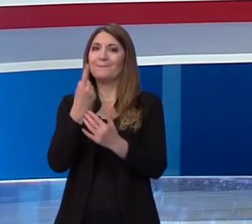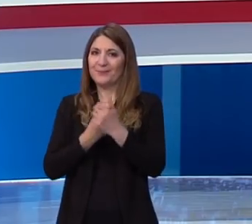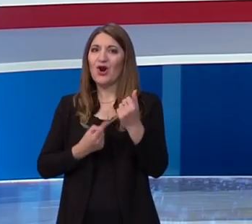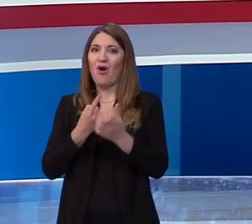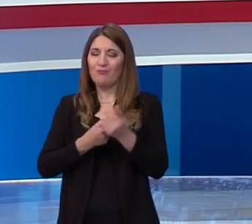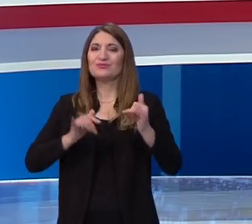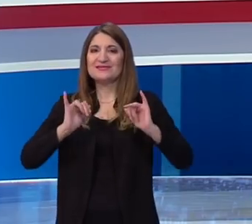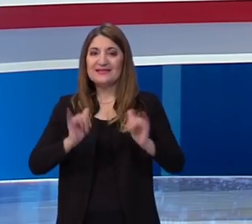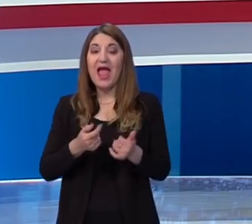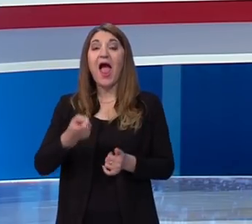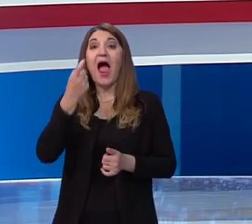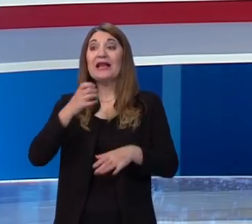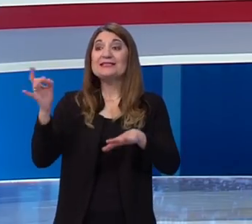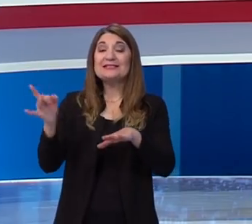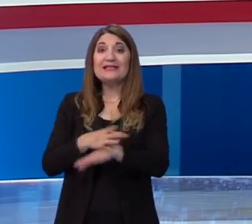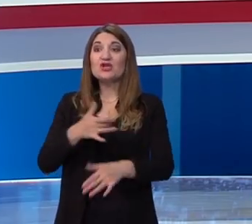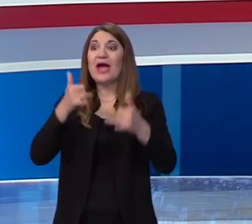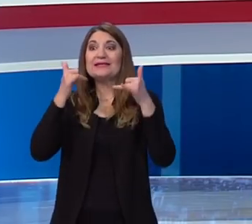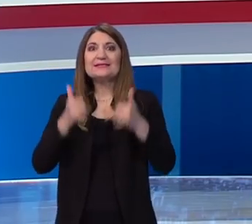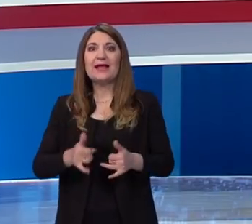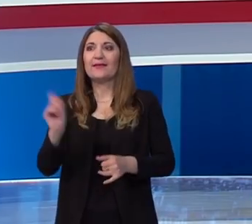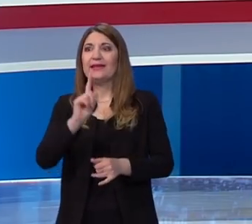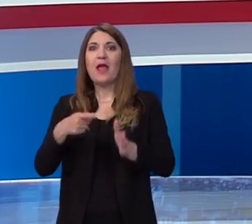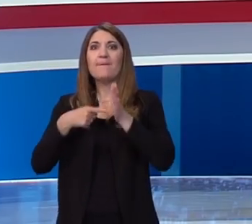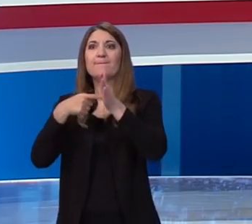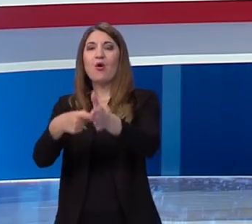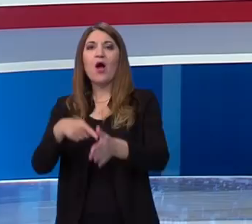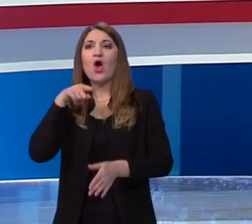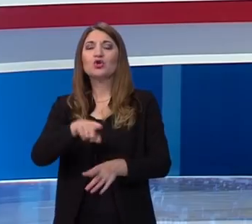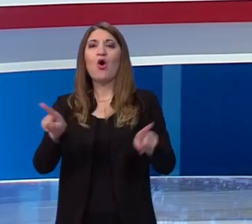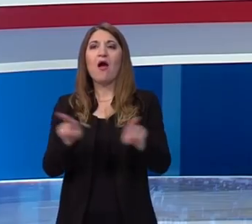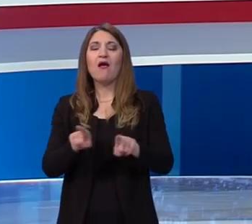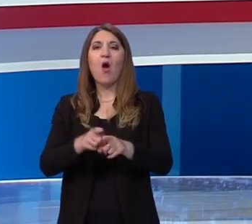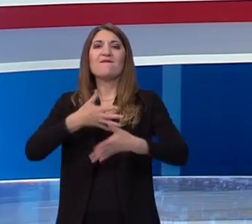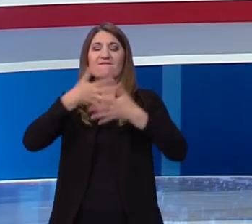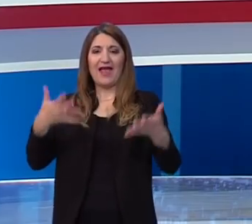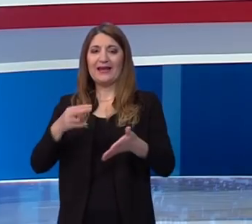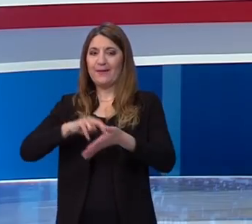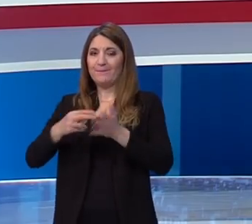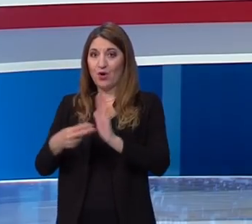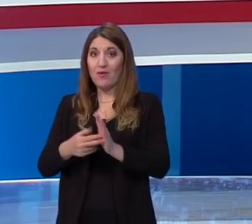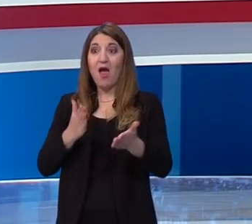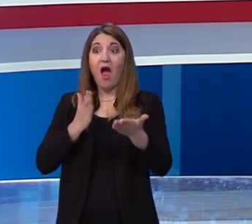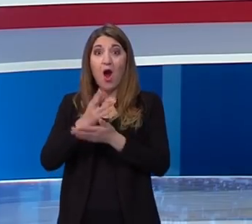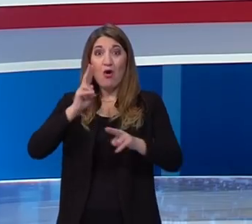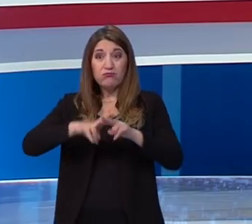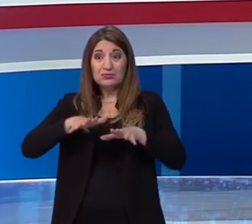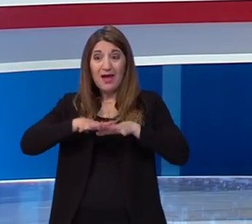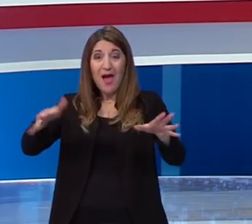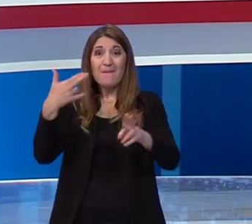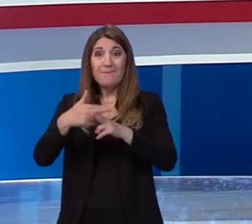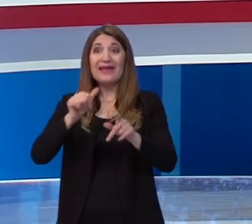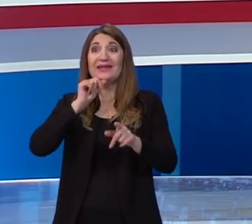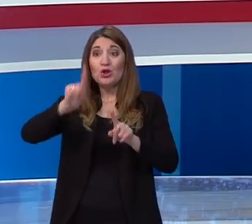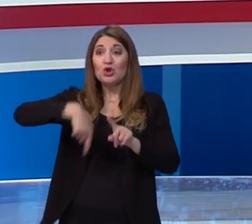svu sreću sada se nije ispljivao kao veliki problem, no potrebali pandemija i iduću godinu trebalo bi